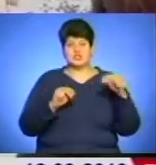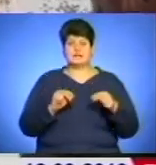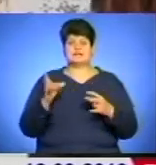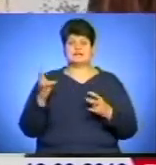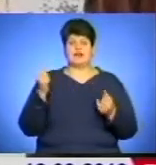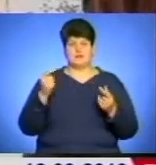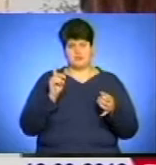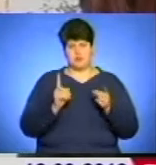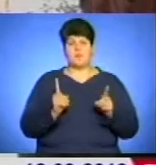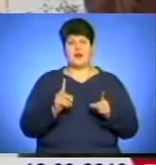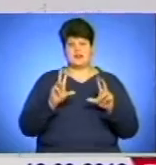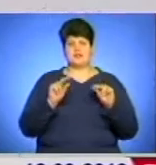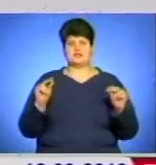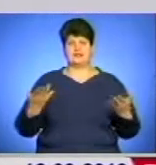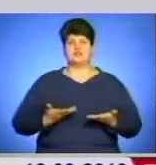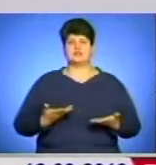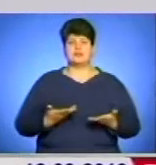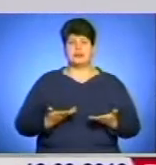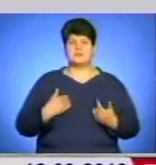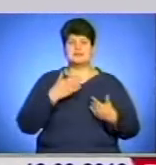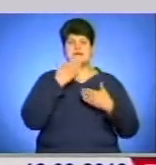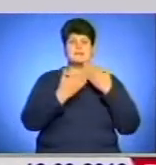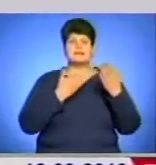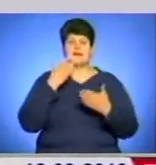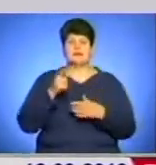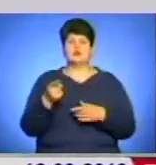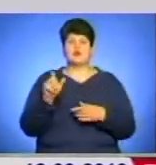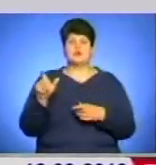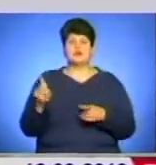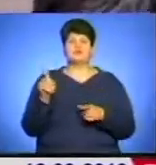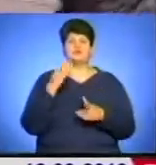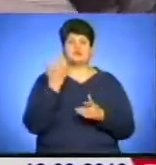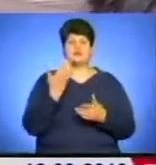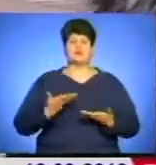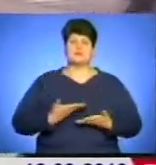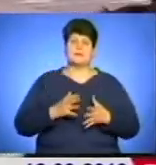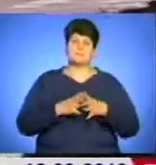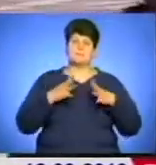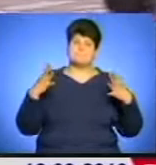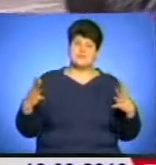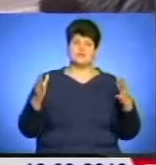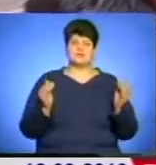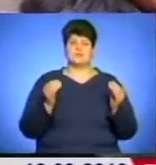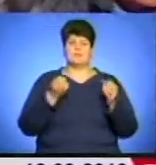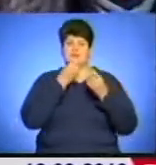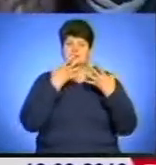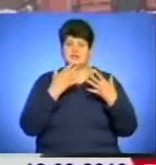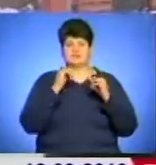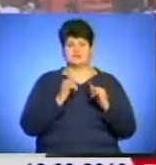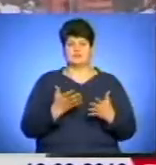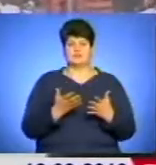нормальне, щасливе життя. Ми запитали тернополян, чого у їхньому житті більше, позитиву чи негативу.